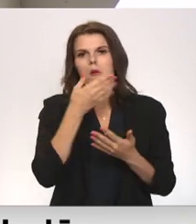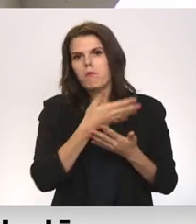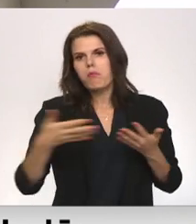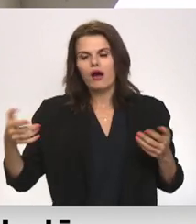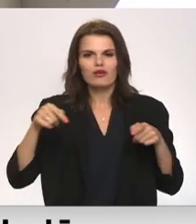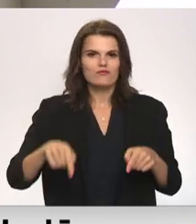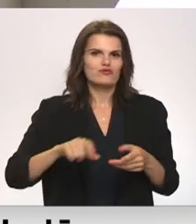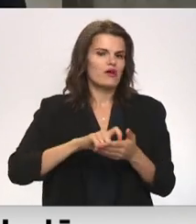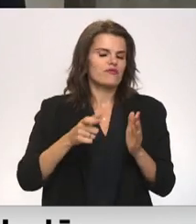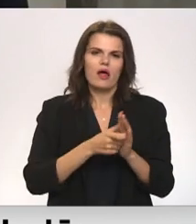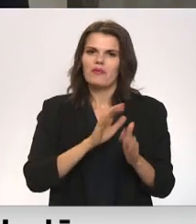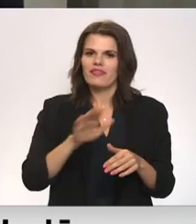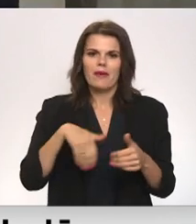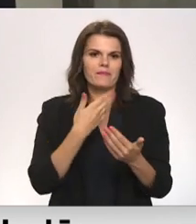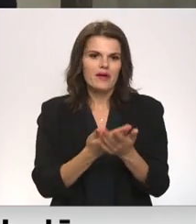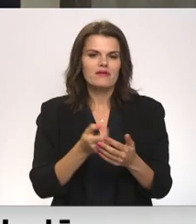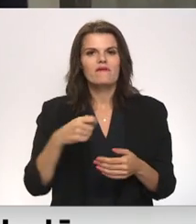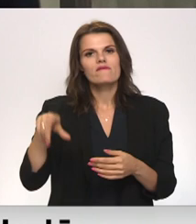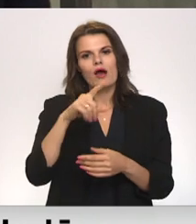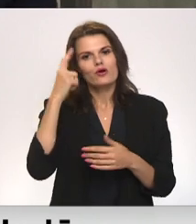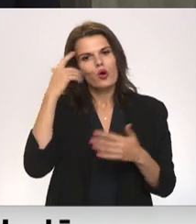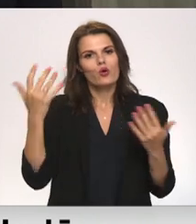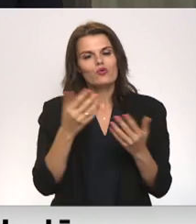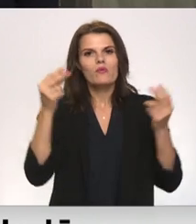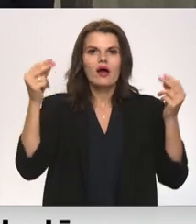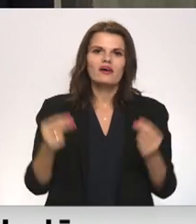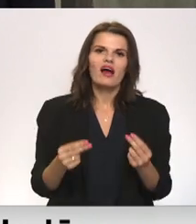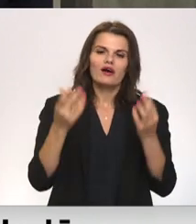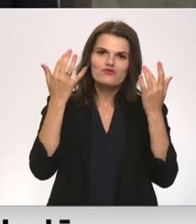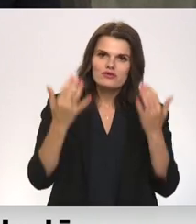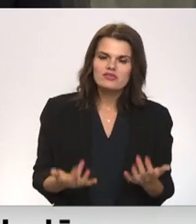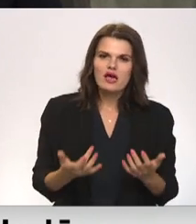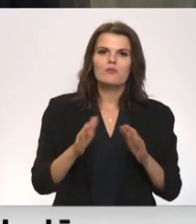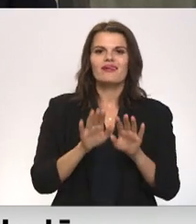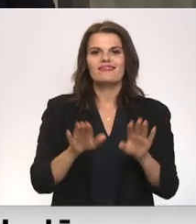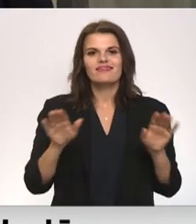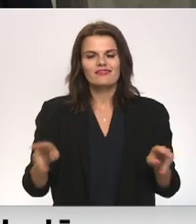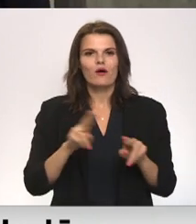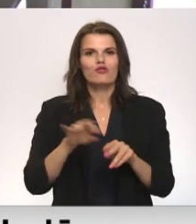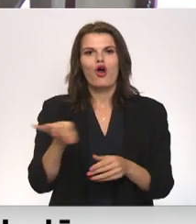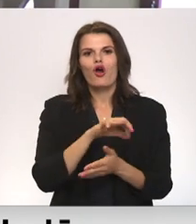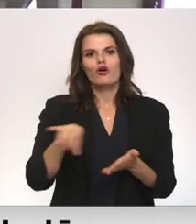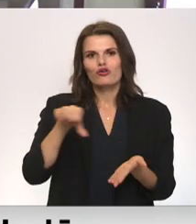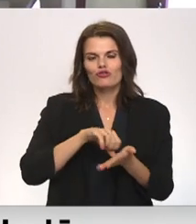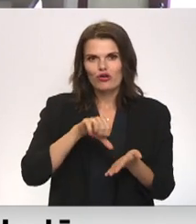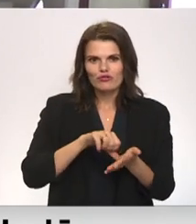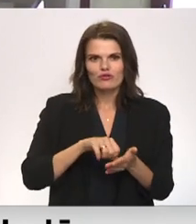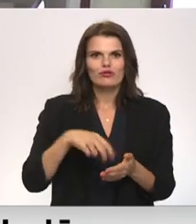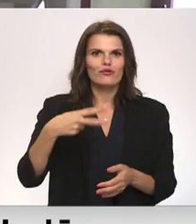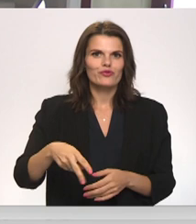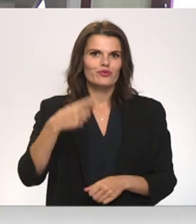šeit taupas nepiedāvāšot, bet vairāk orientēšoties uz kāzu ceremonijām, izstādēm un koncertiem. 21.